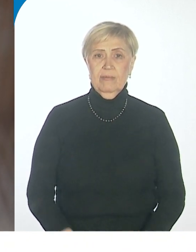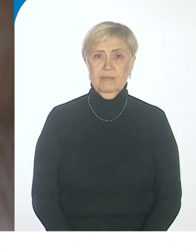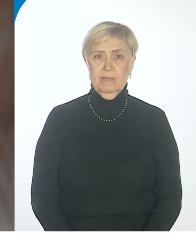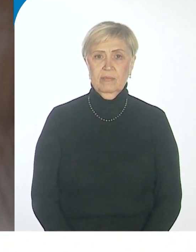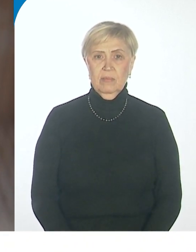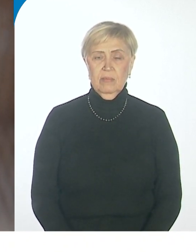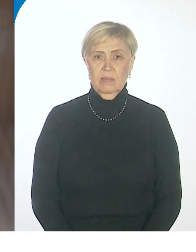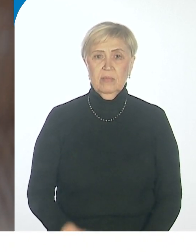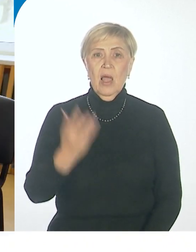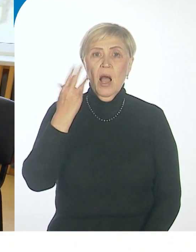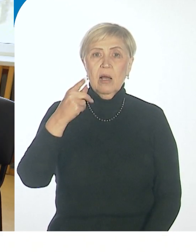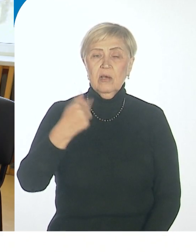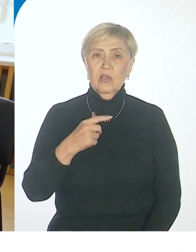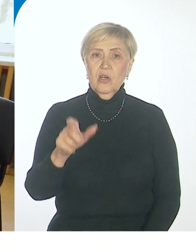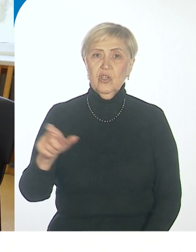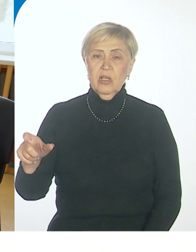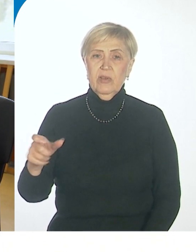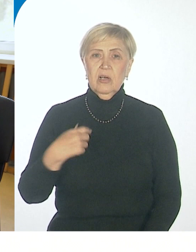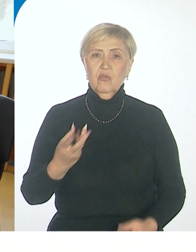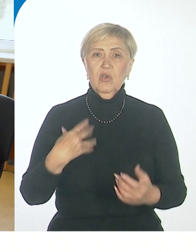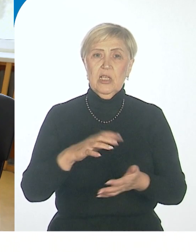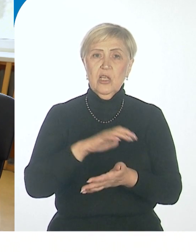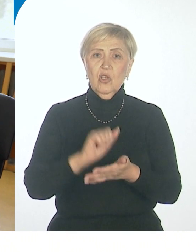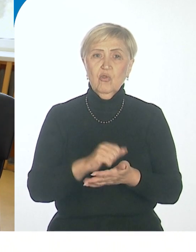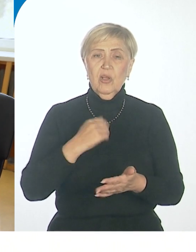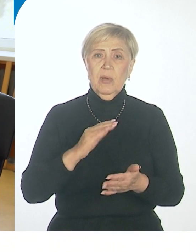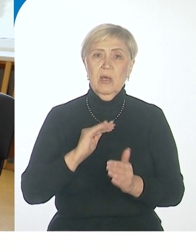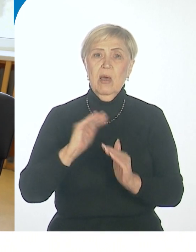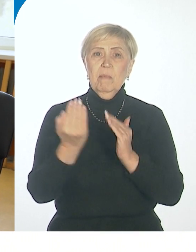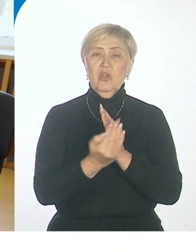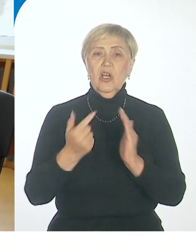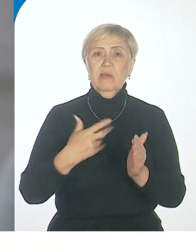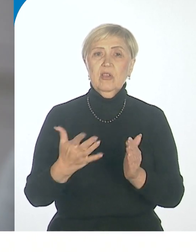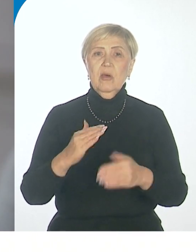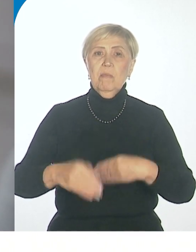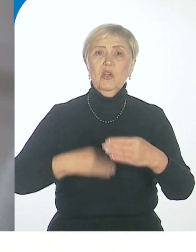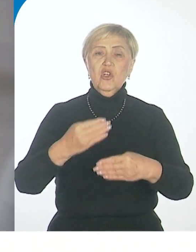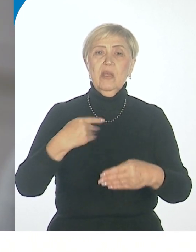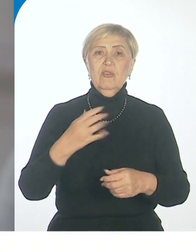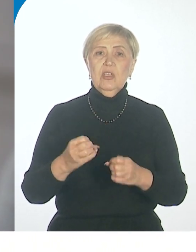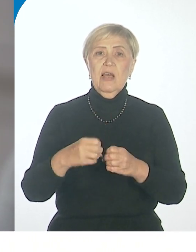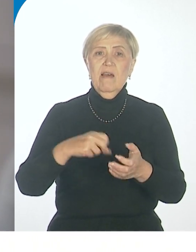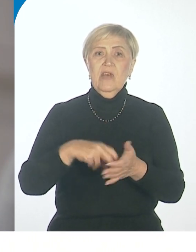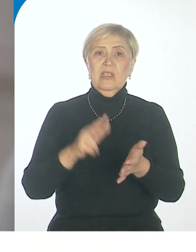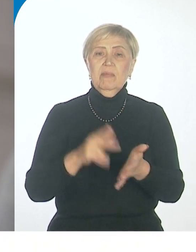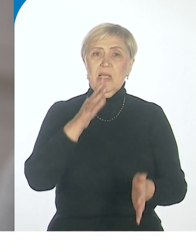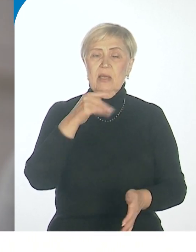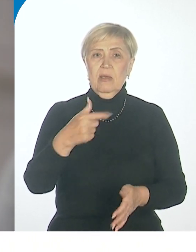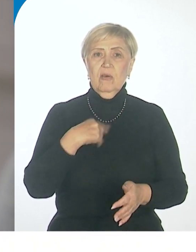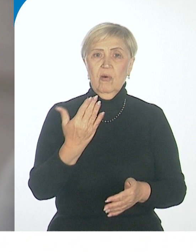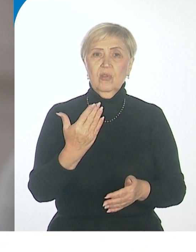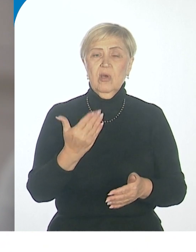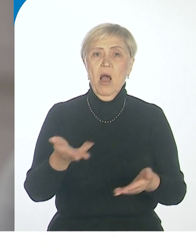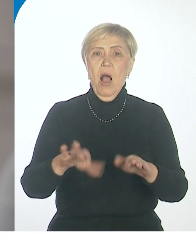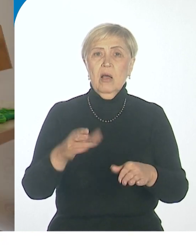Когда человек с ментальными нарушениями перешагивает границу 18 лет, он рискует оказаться буквально запертым в